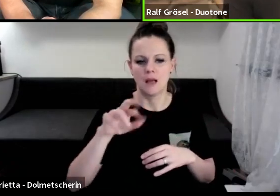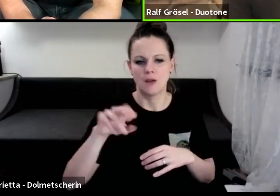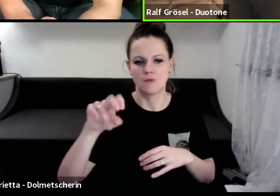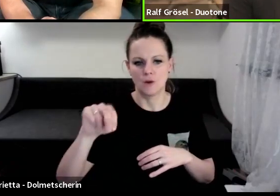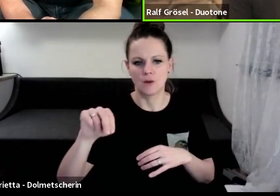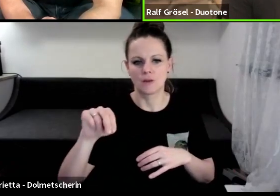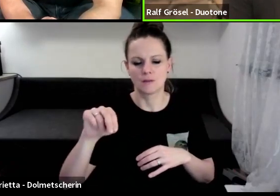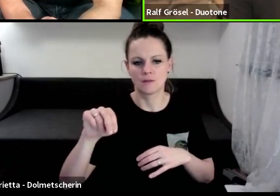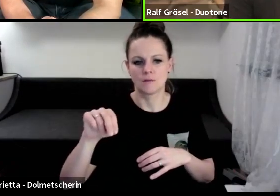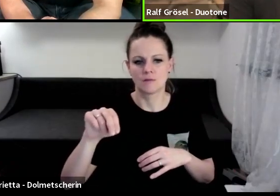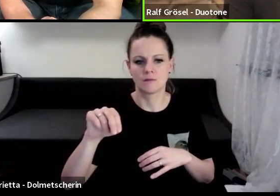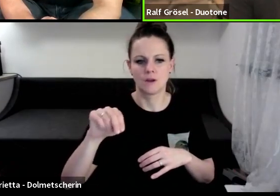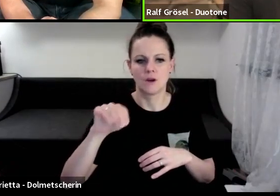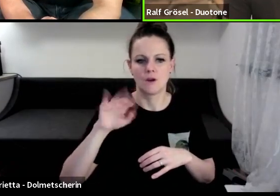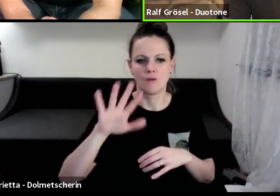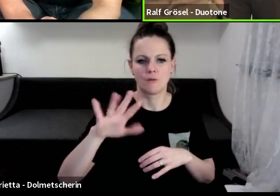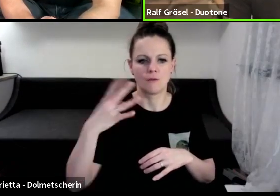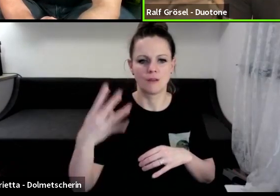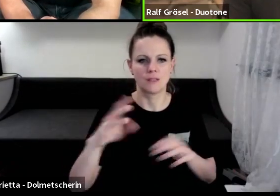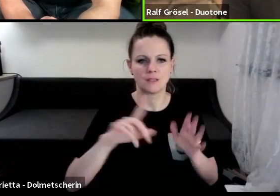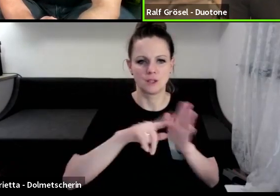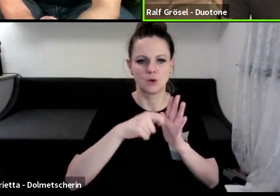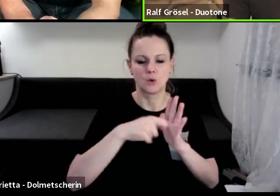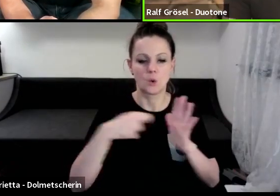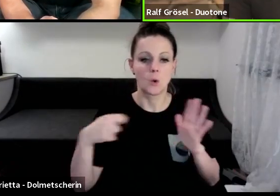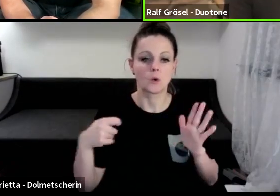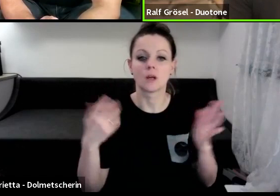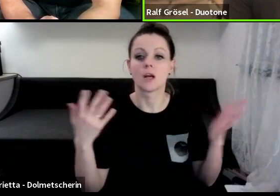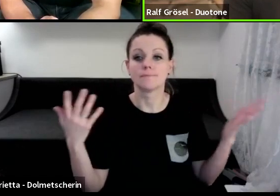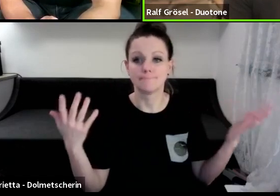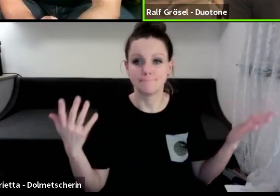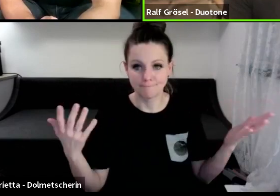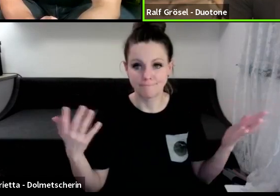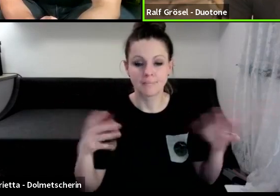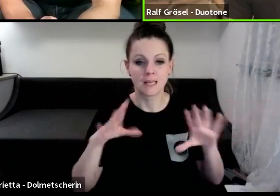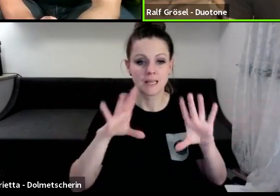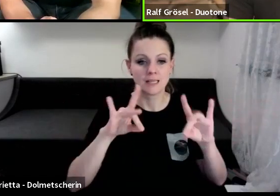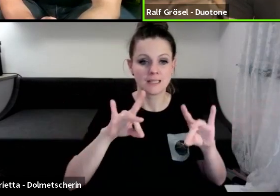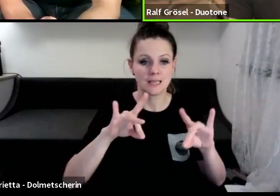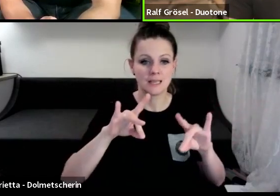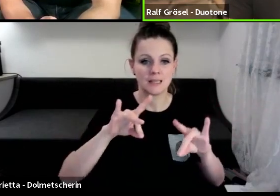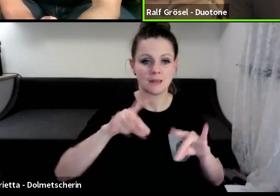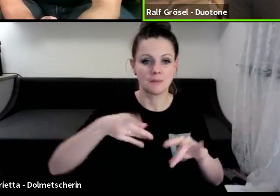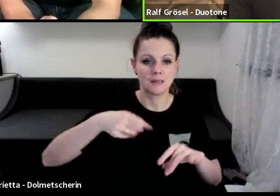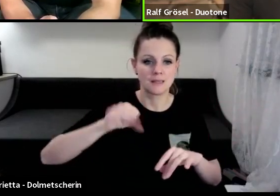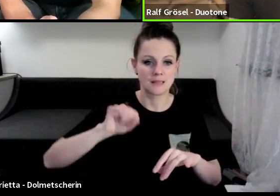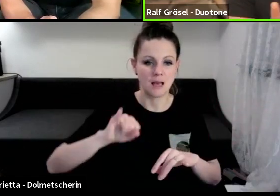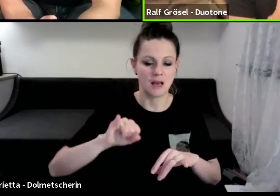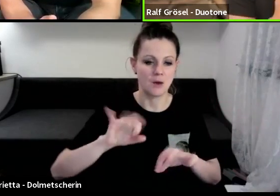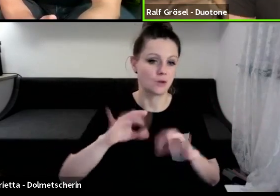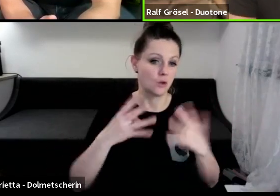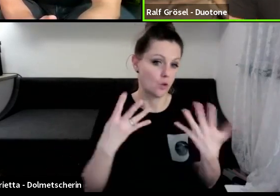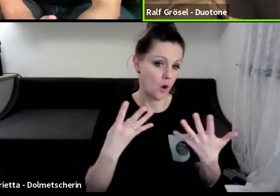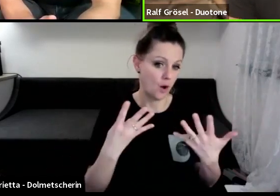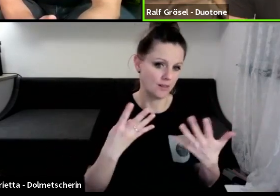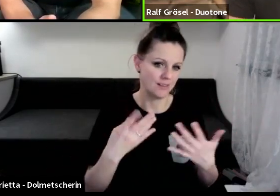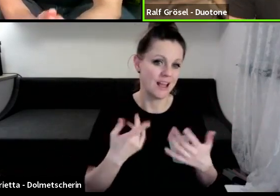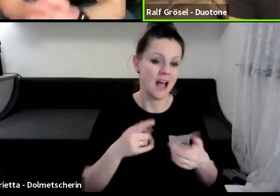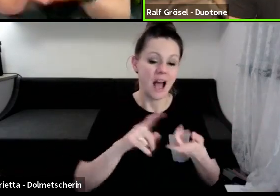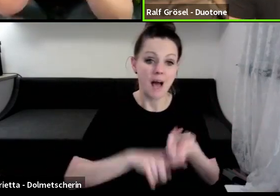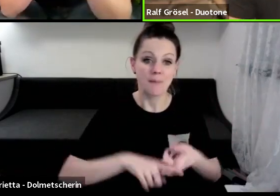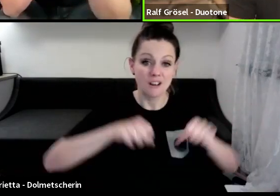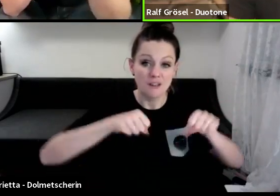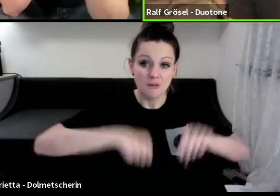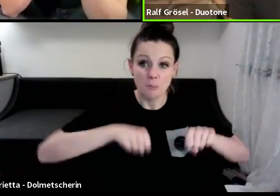Bluebird rausgeht bei 45 Knoten, ja, der hat halt 10 PSI, ne, also, das ist so dann 9 oder was die Pumpe halt dann hergibt, was die Pumpe hergibt,